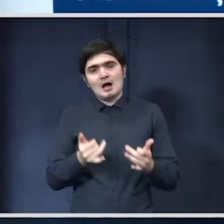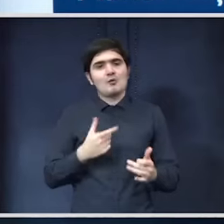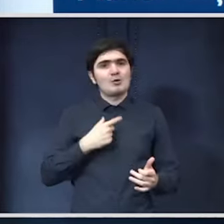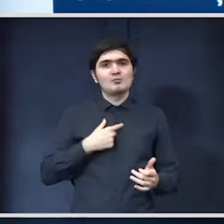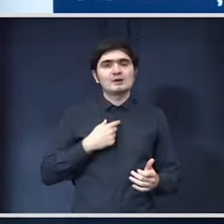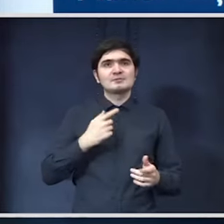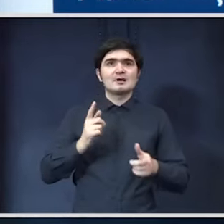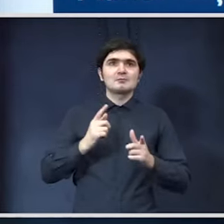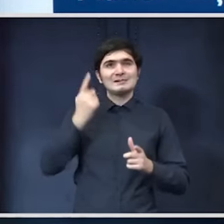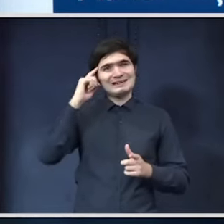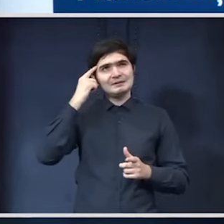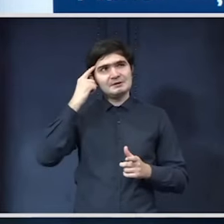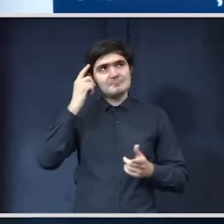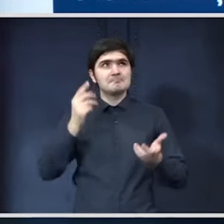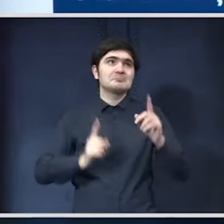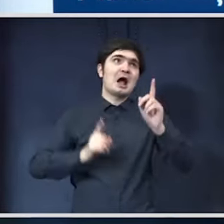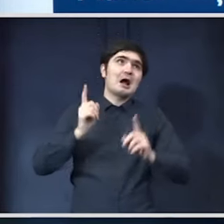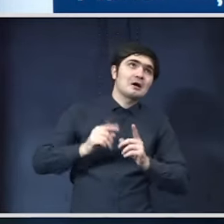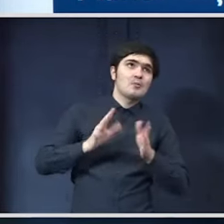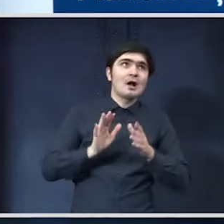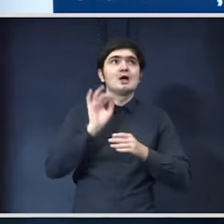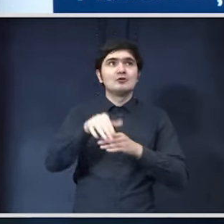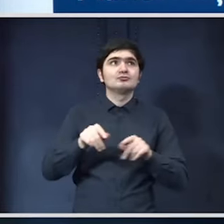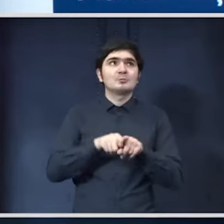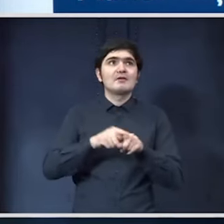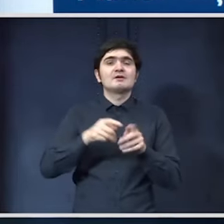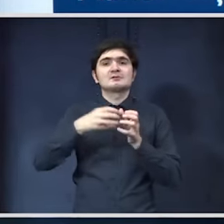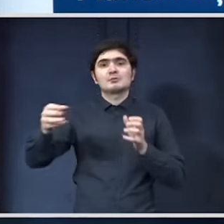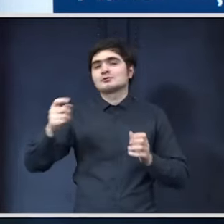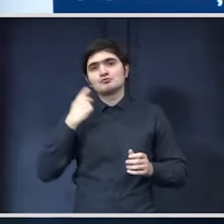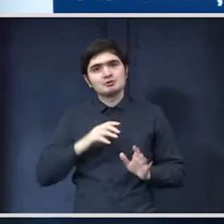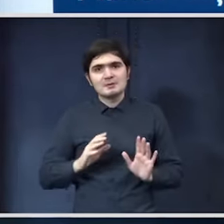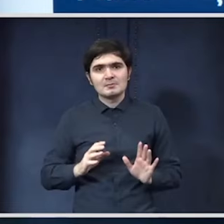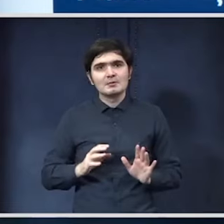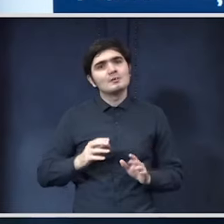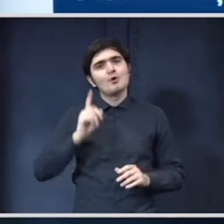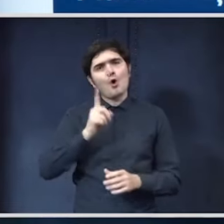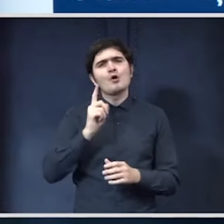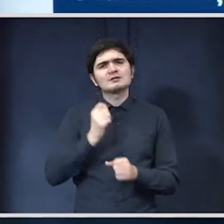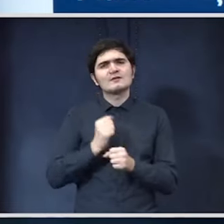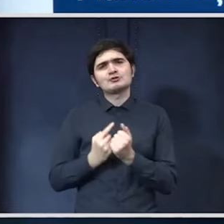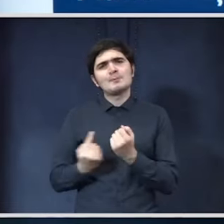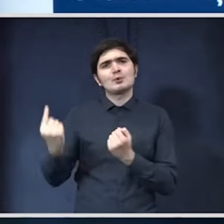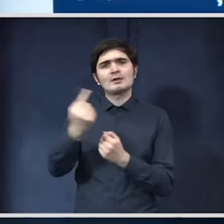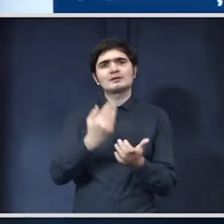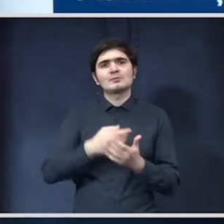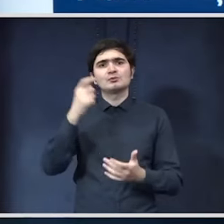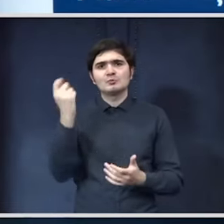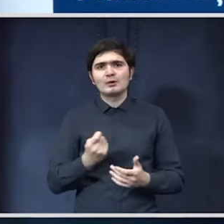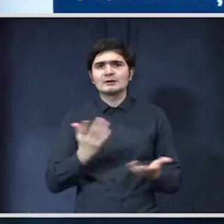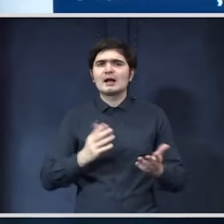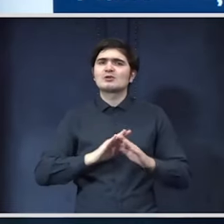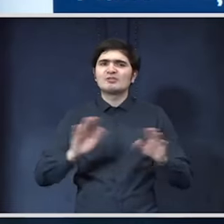lucrăm pe un scenariu în care lasă că ajungem la un moment dat să se amune nu vom prioritiza cele proiecte care chiar pot fi gata